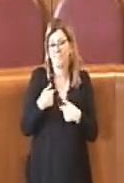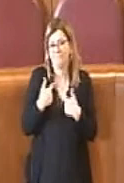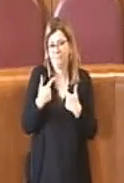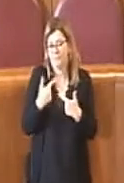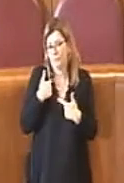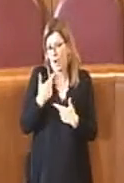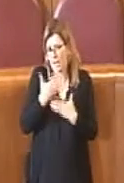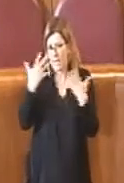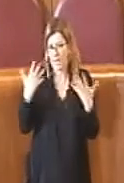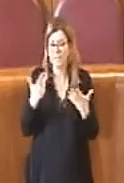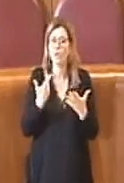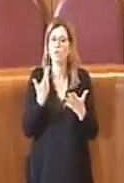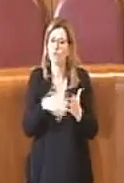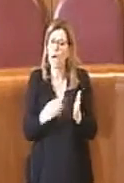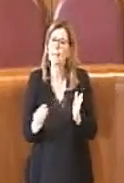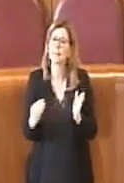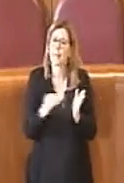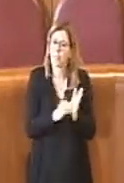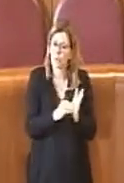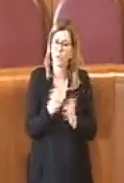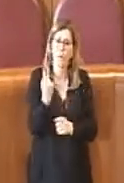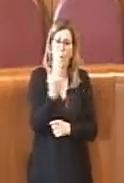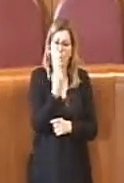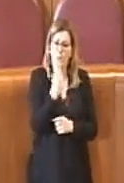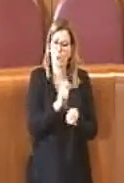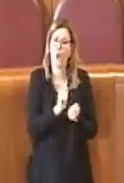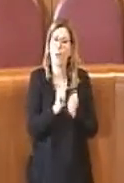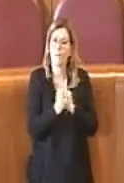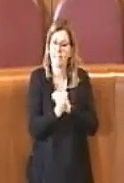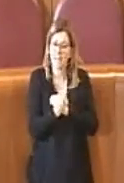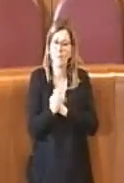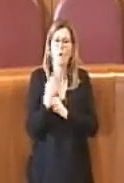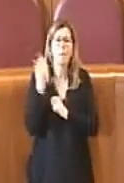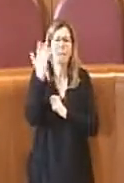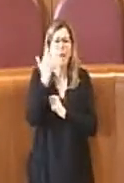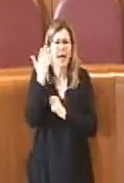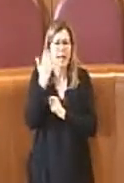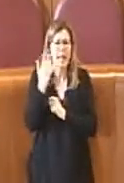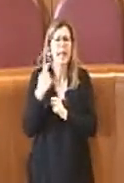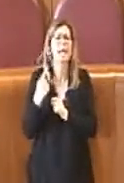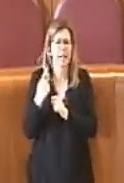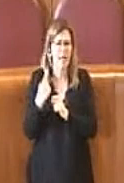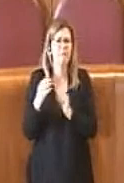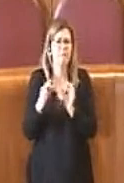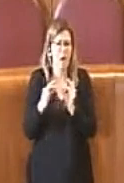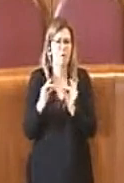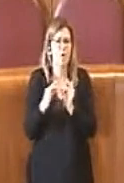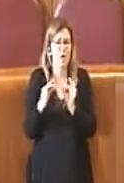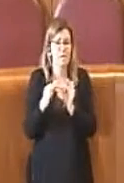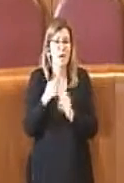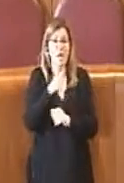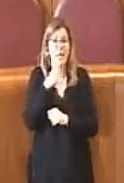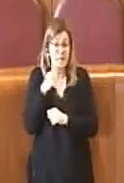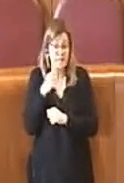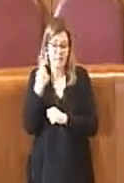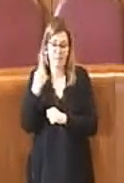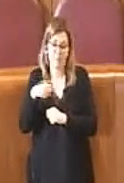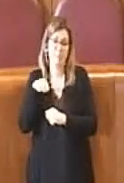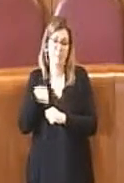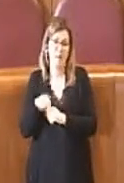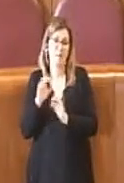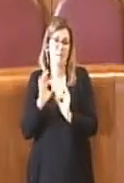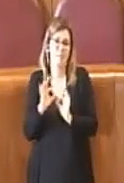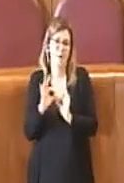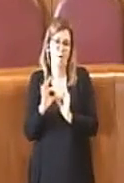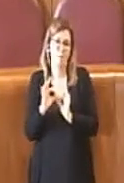depositato un unico emendamento che ha il parere favorevole e che serve a superare le osservazioni contenute